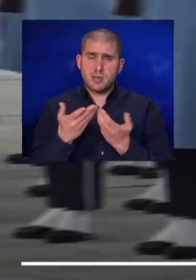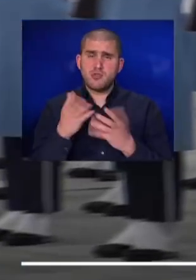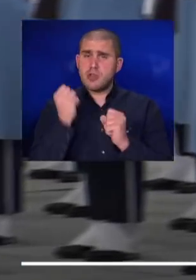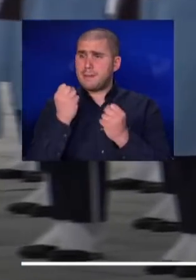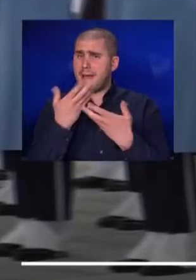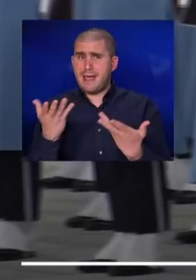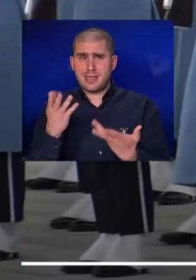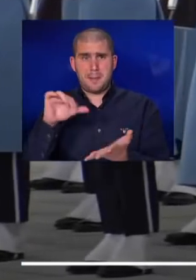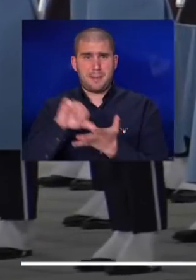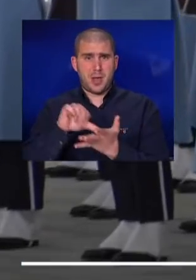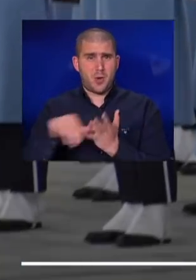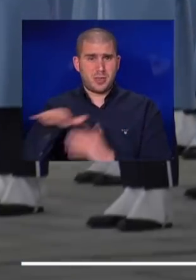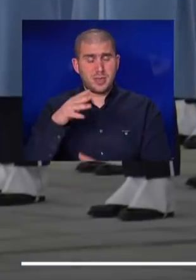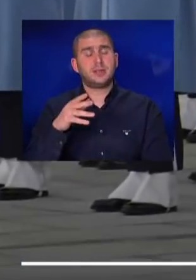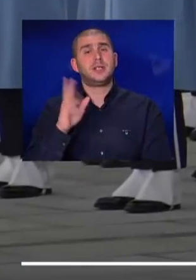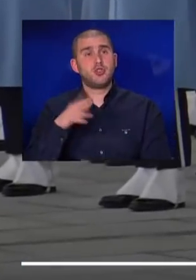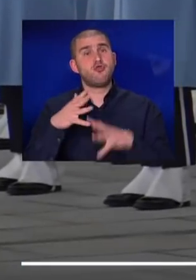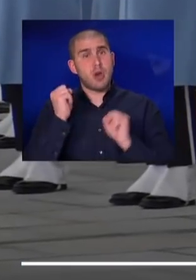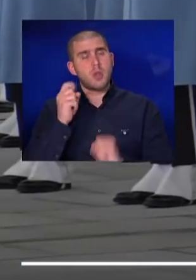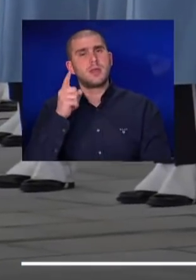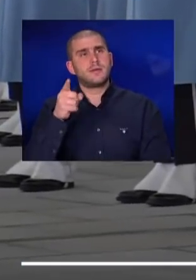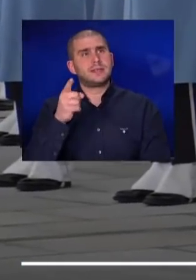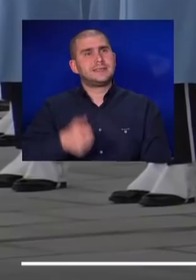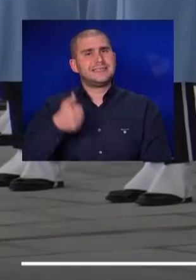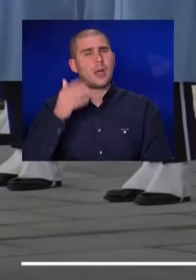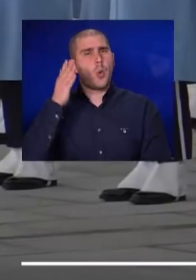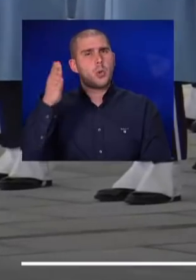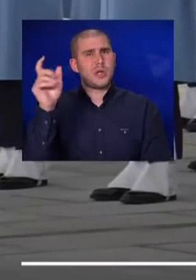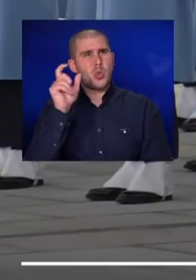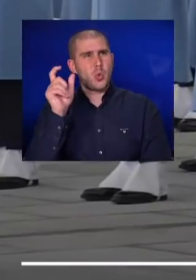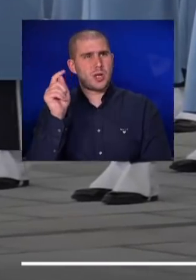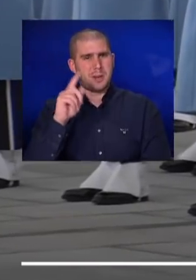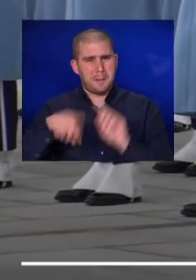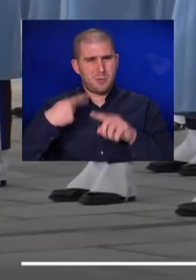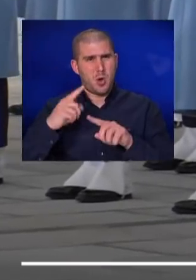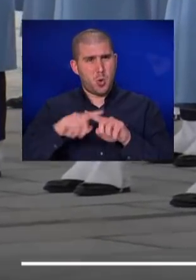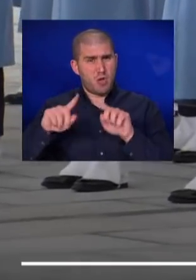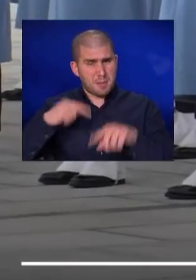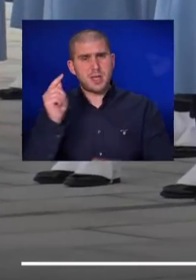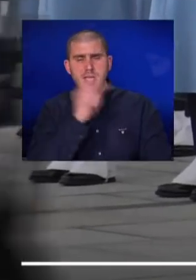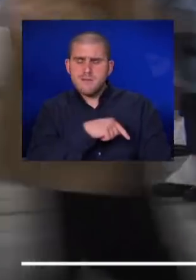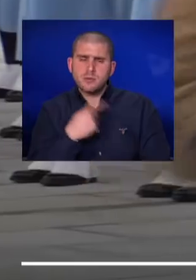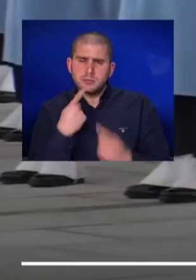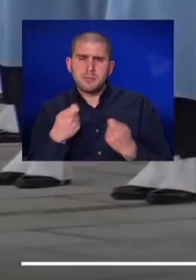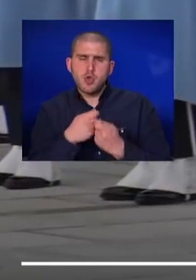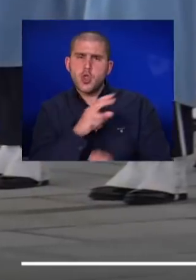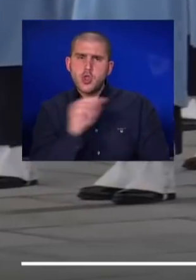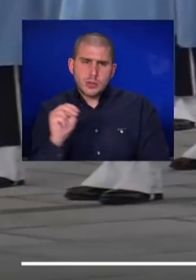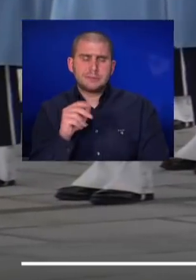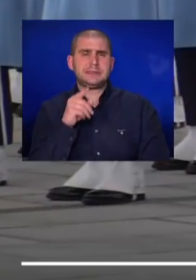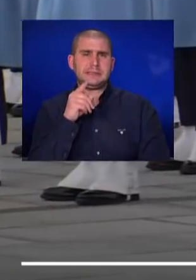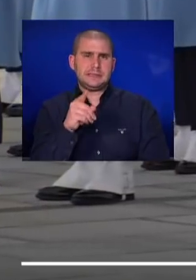בבירות, אמנם יש הגרויות, ולמעשה שר החוץ הטורקי שהגיע בחודש הבא, הולך לדבר בדיוק על הנושאים האלה,